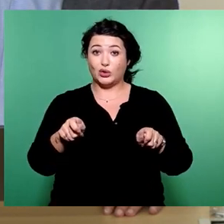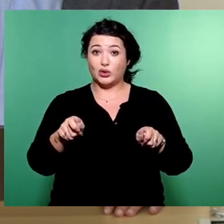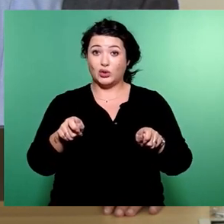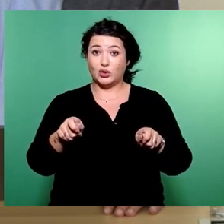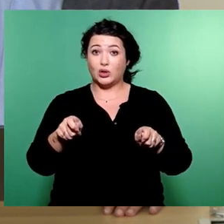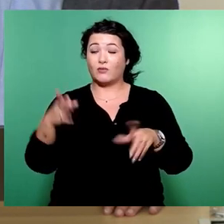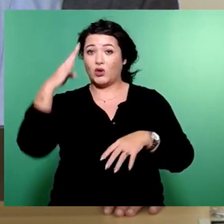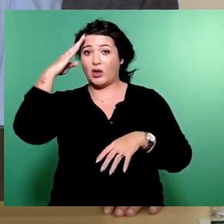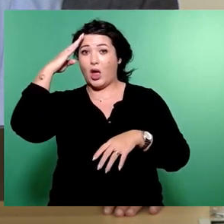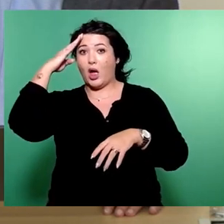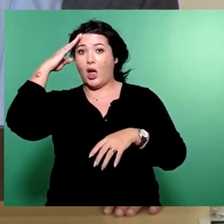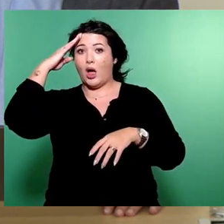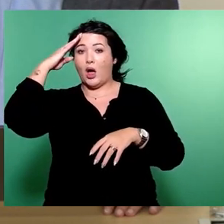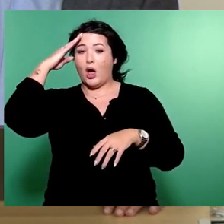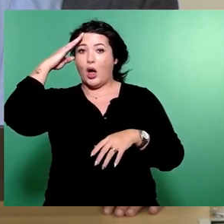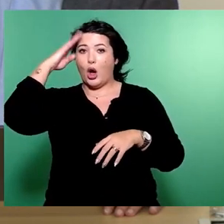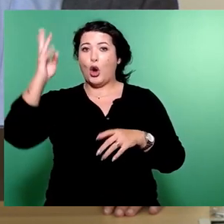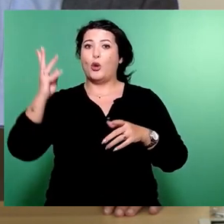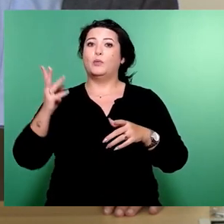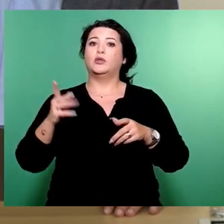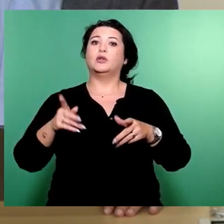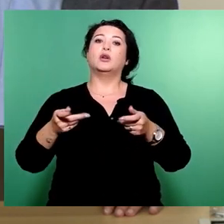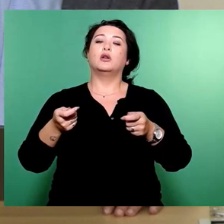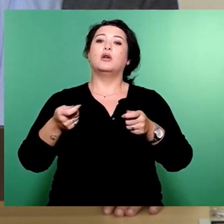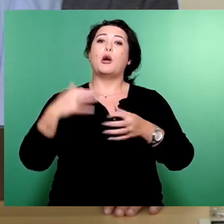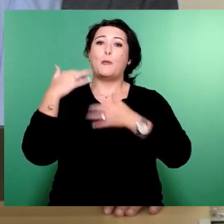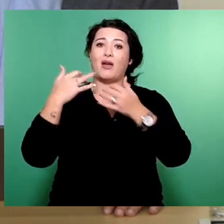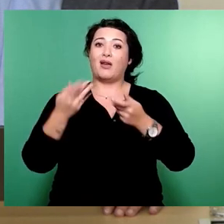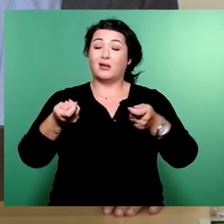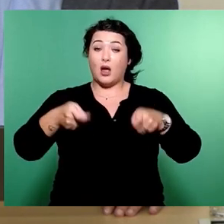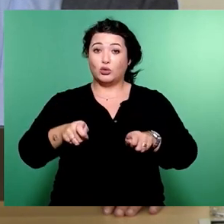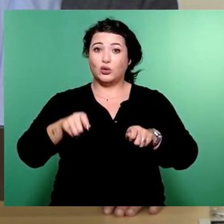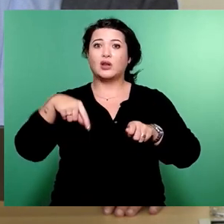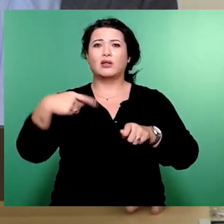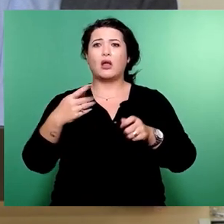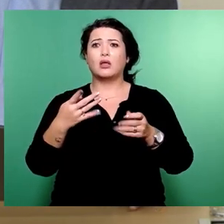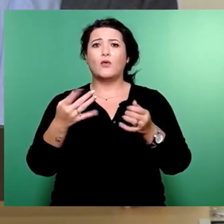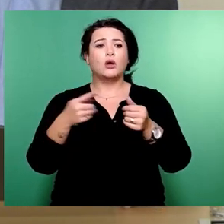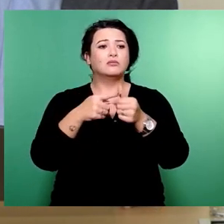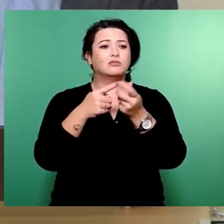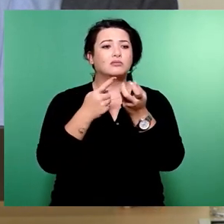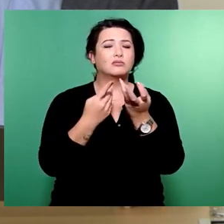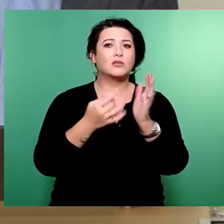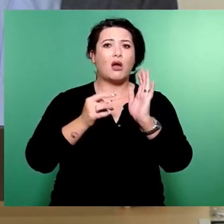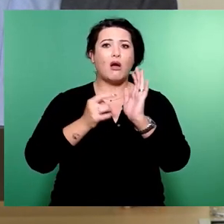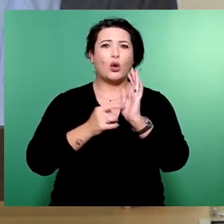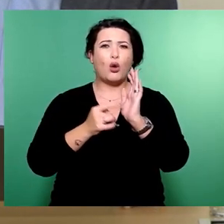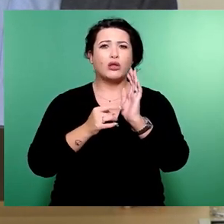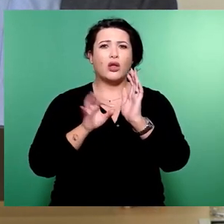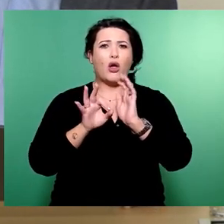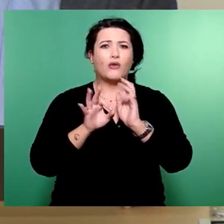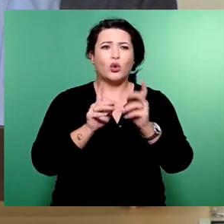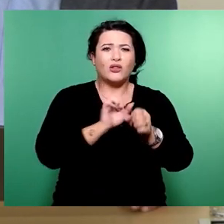Ausschussbericht, sehe ich keine so gravierenden Gründe für einen Widerspruch. In